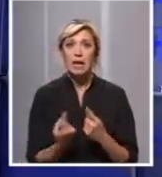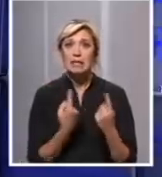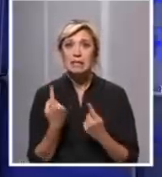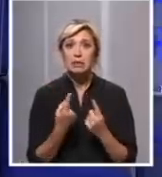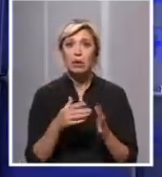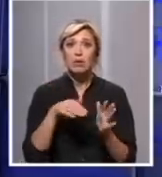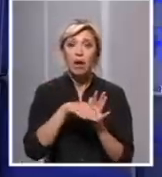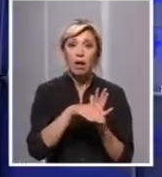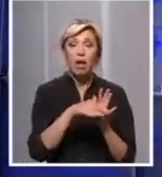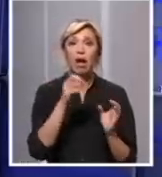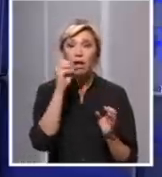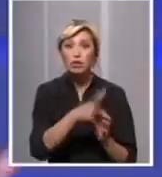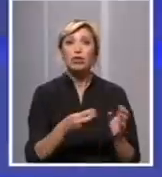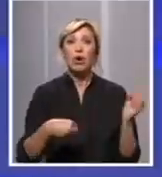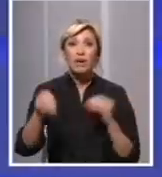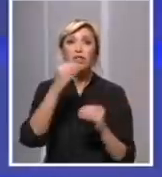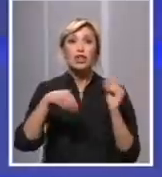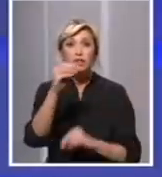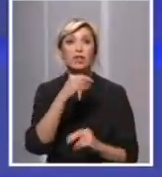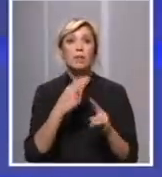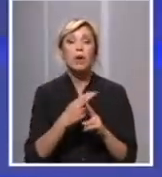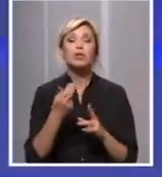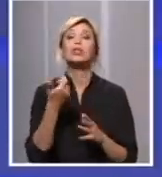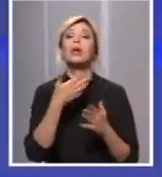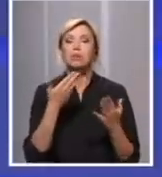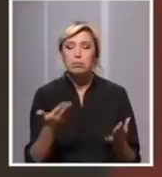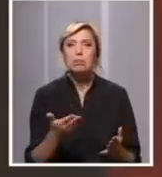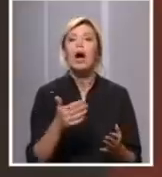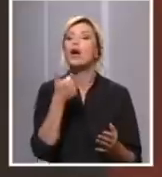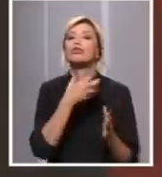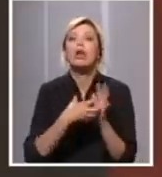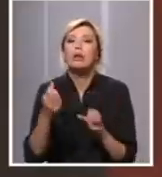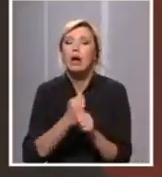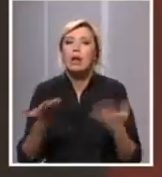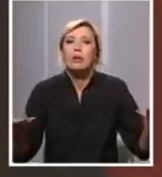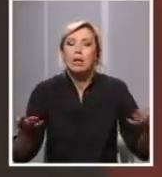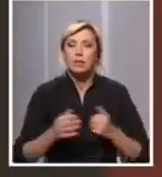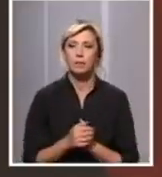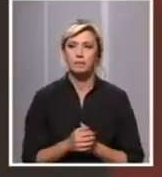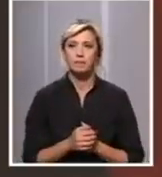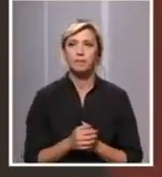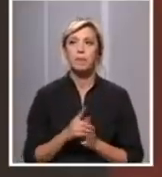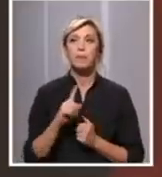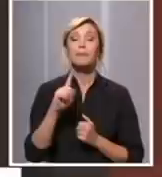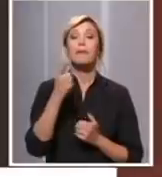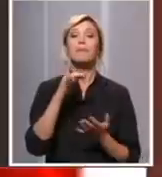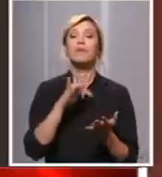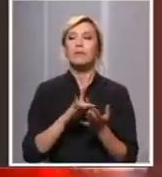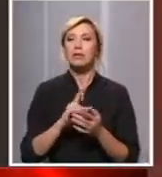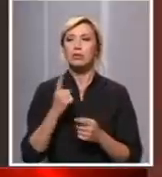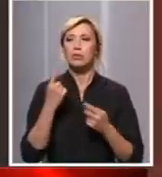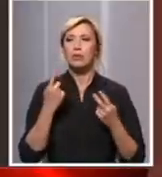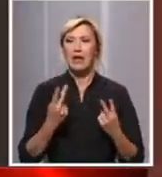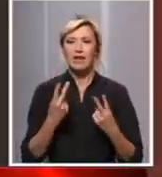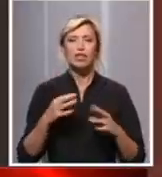Ako zaista ne bude rezultata, šta nam je onda sledeći korak? Evo i u Beogradu zadatak. Znači, mi pre svega stavljamo na prvo mesto zdravlje ljudi i to